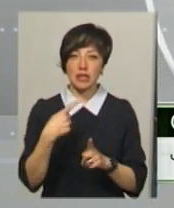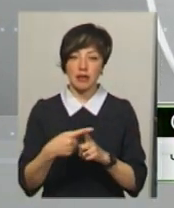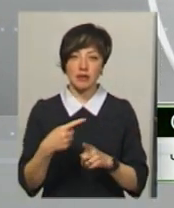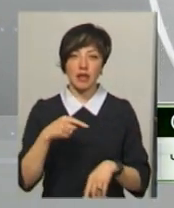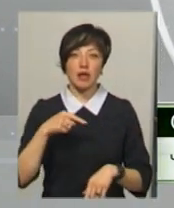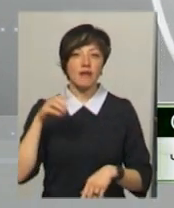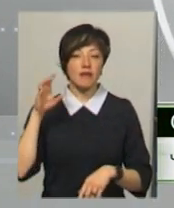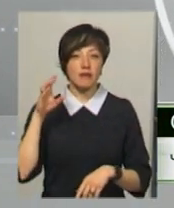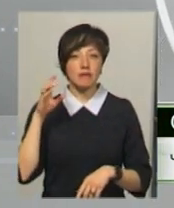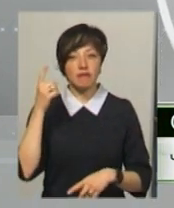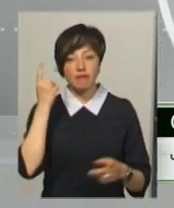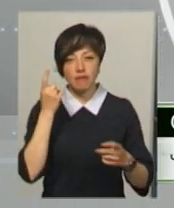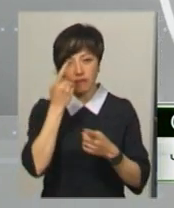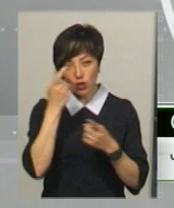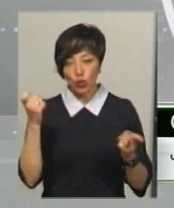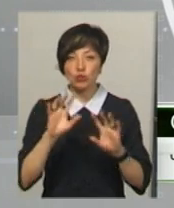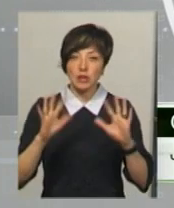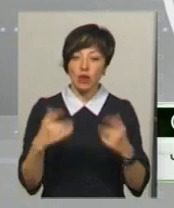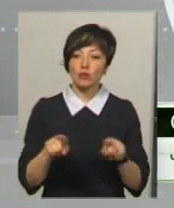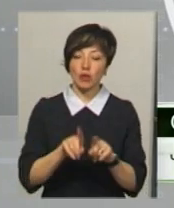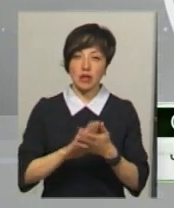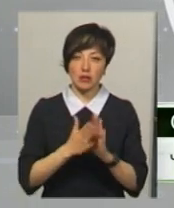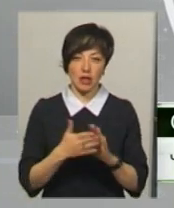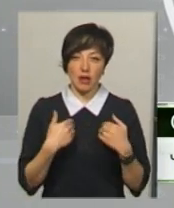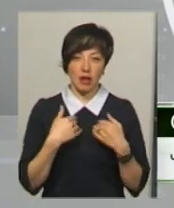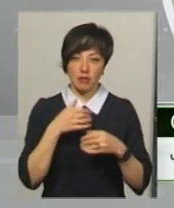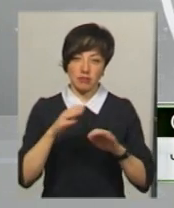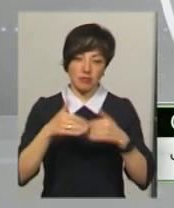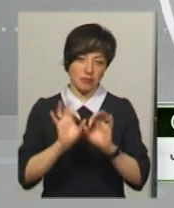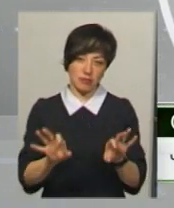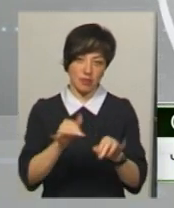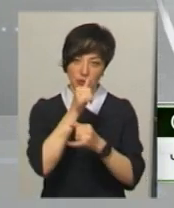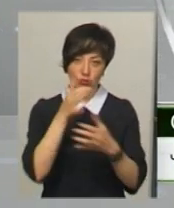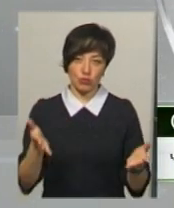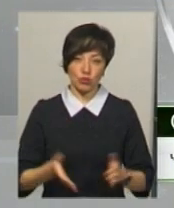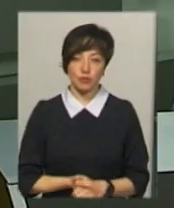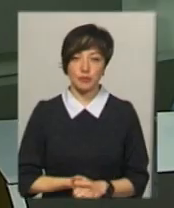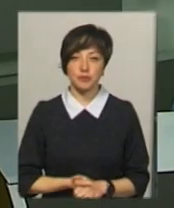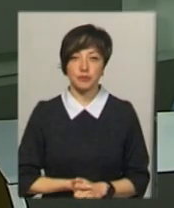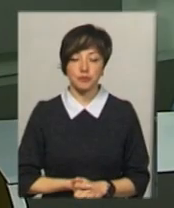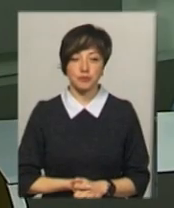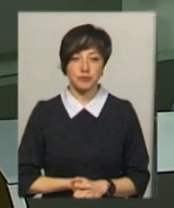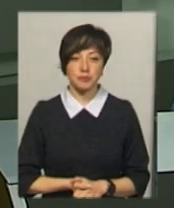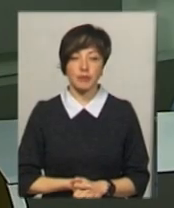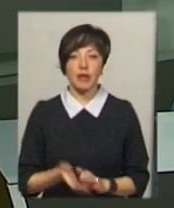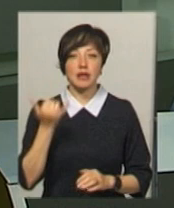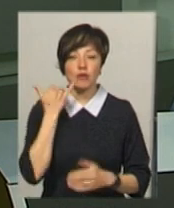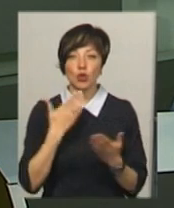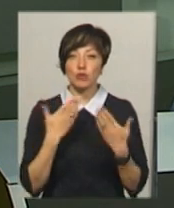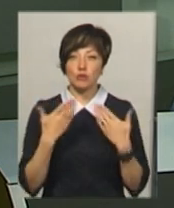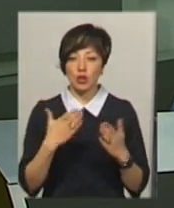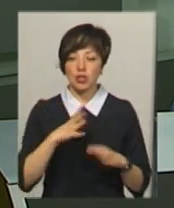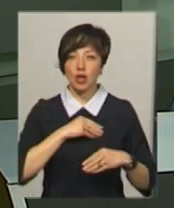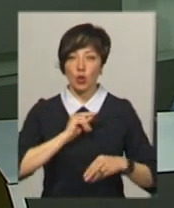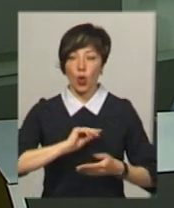відгуки. Що з ним сталося, чому така ситуація, я вам прокоментувати не можу. У телефонній розмові з